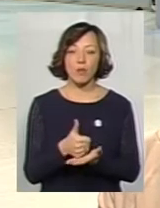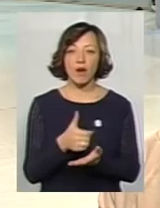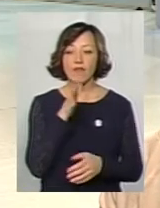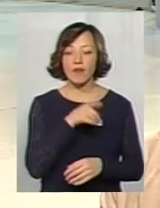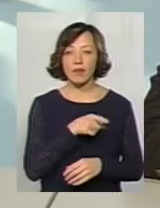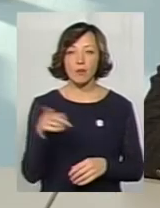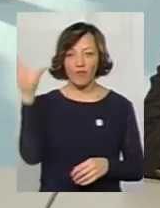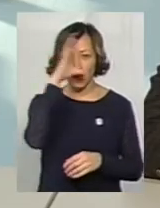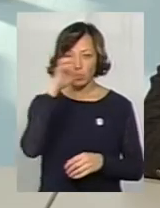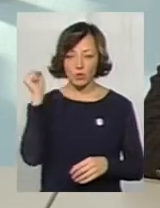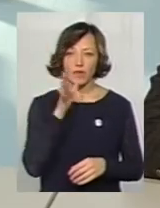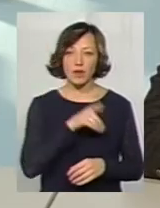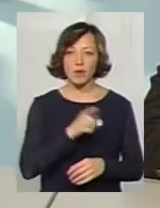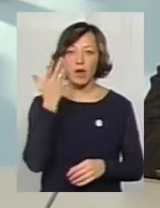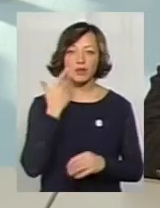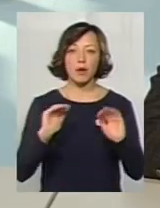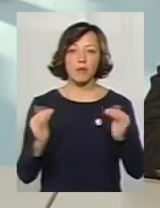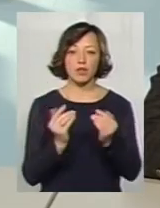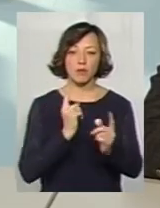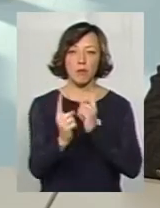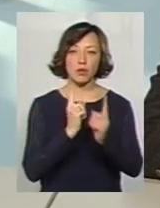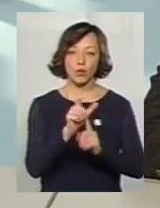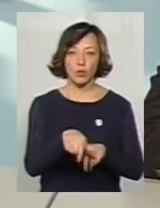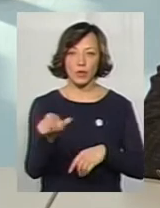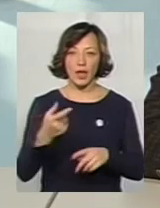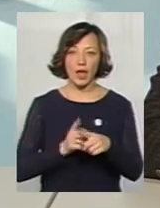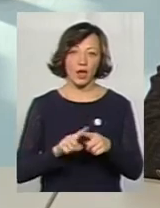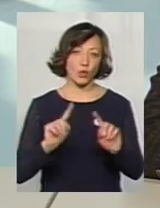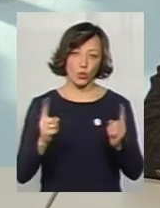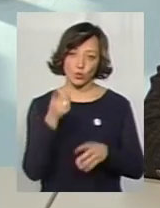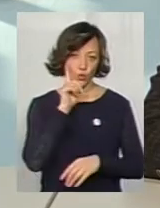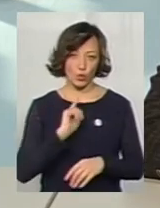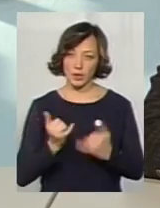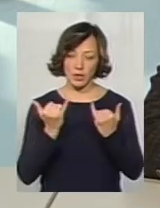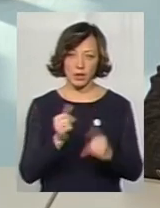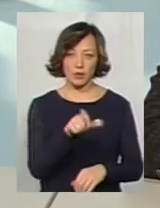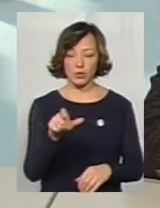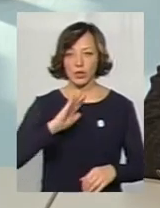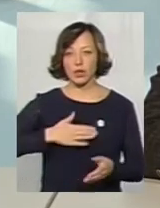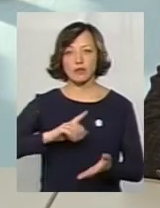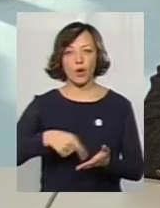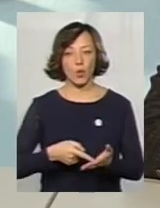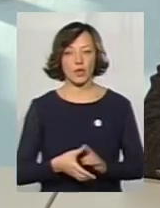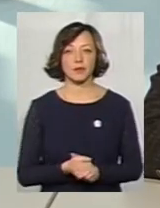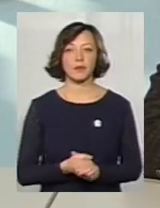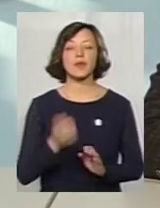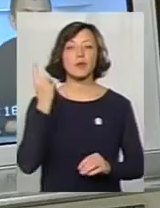основному в ночі, коли менше поток людей. Це було б дуже удобно для жителів нашого міста.